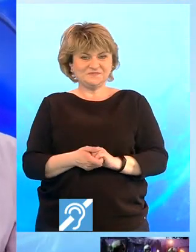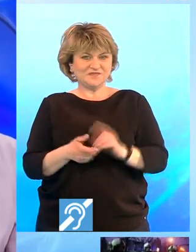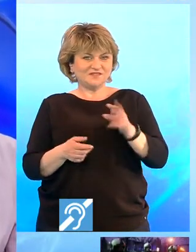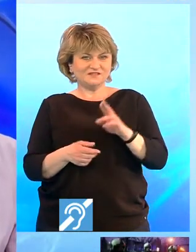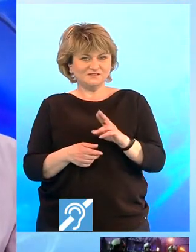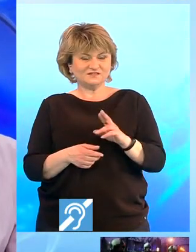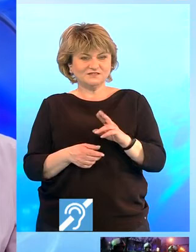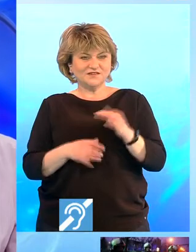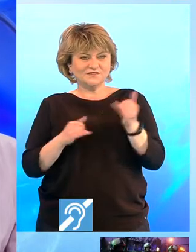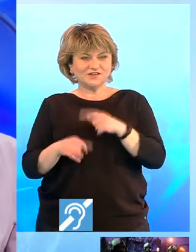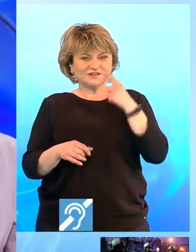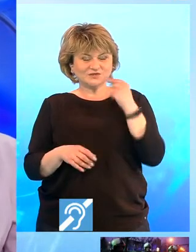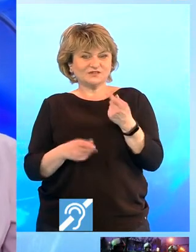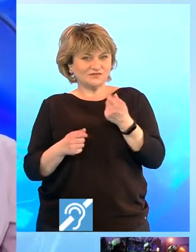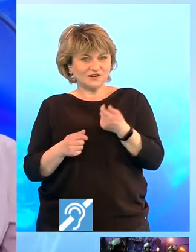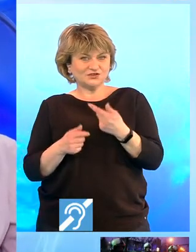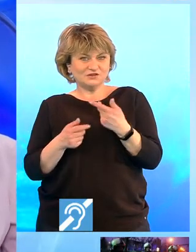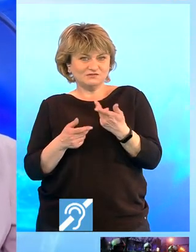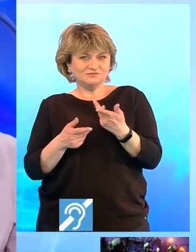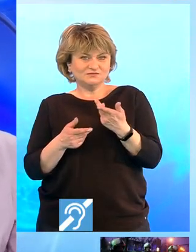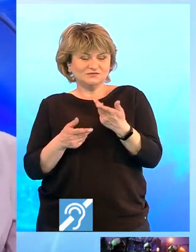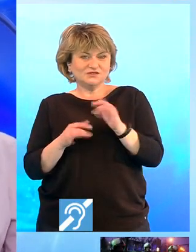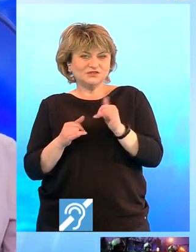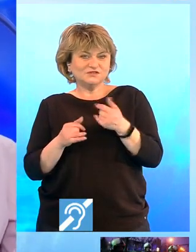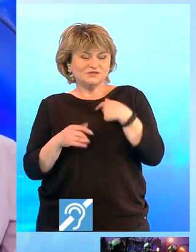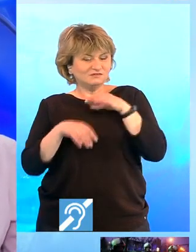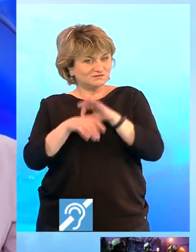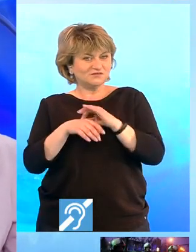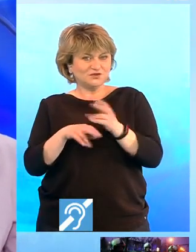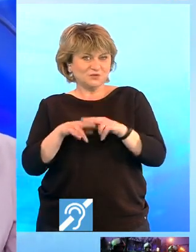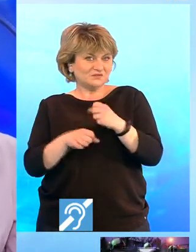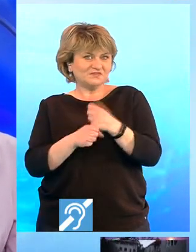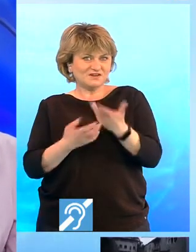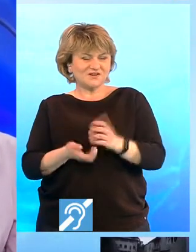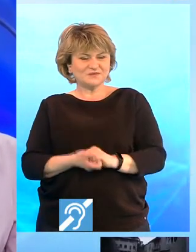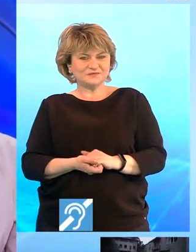vin rezultate și financiare în urma acestei munci, mai mult pedagogică pe care o fac.